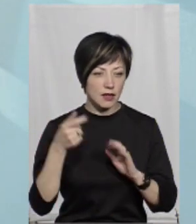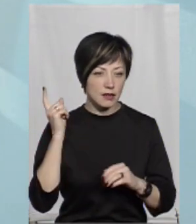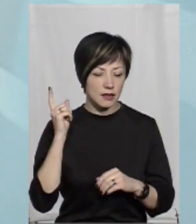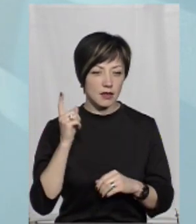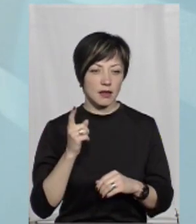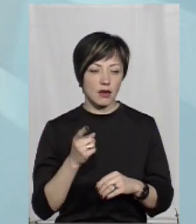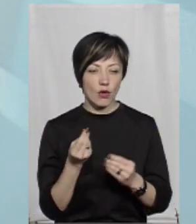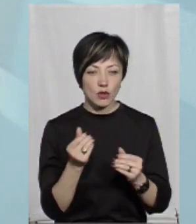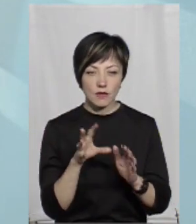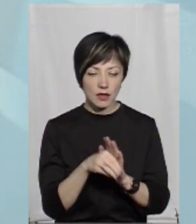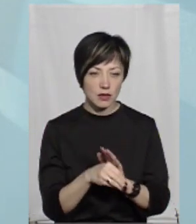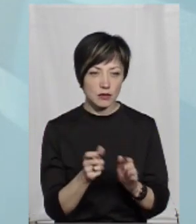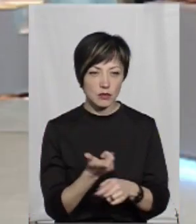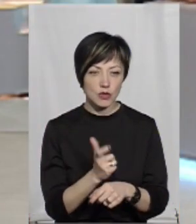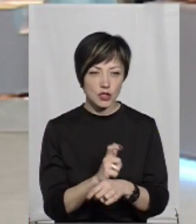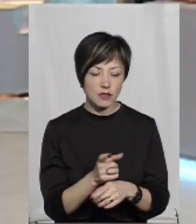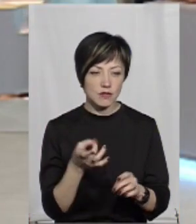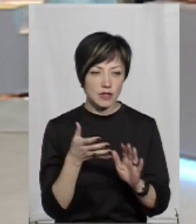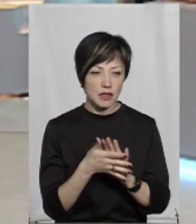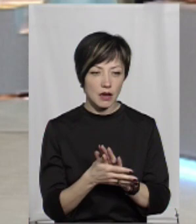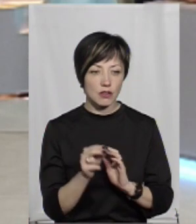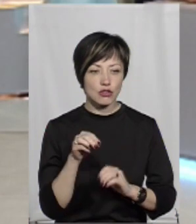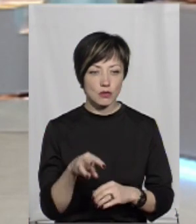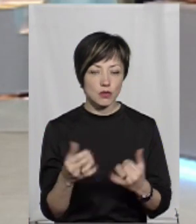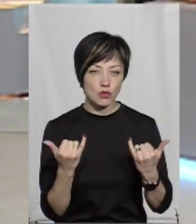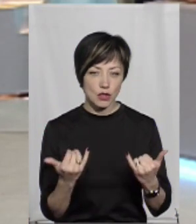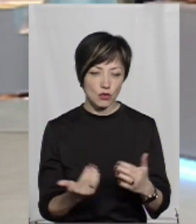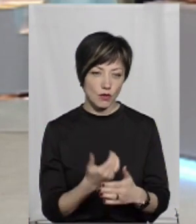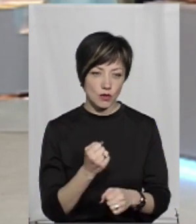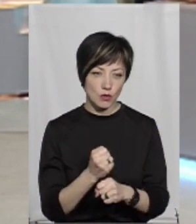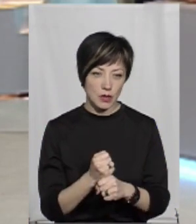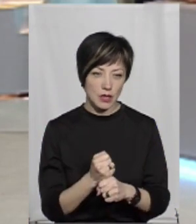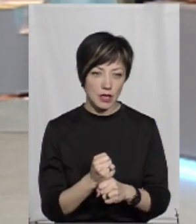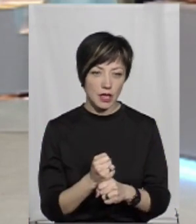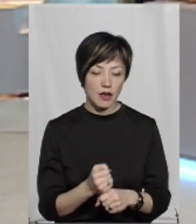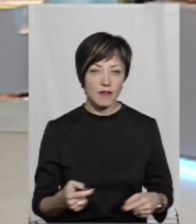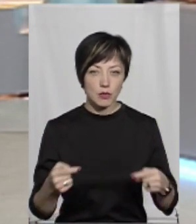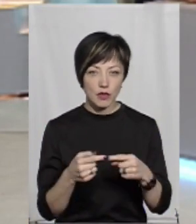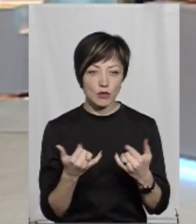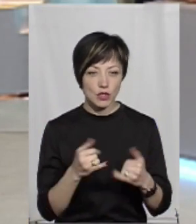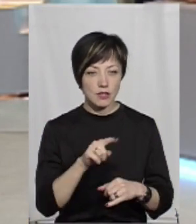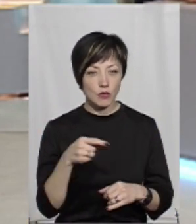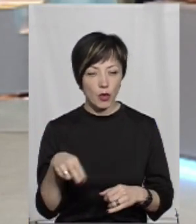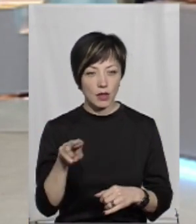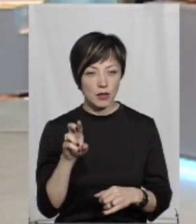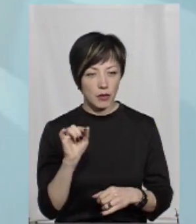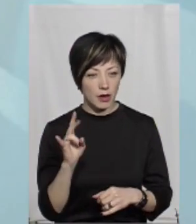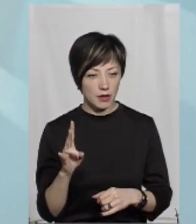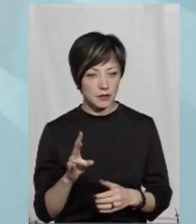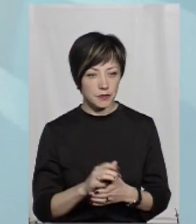кошти, вони більше з витрат, чим сучасний номер зробити, який відповідає сучасним вимогам ДБН.